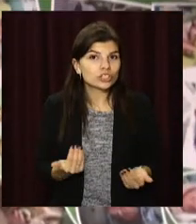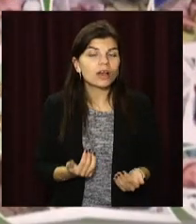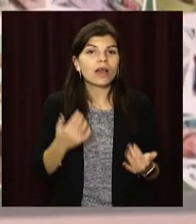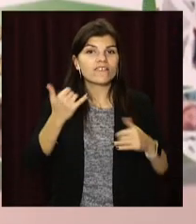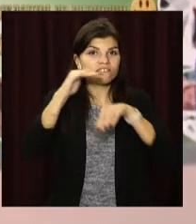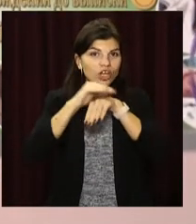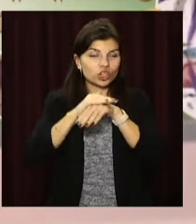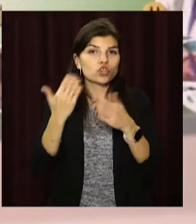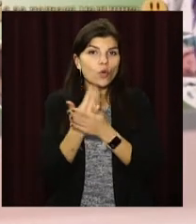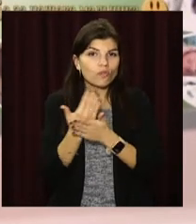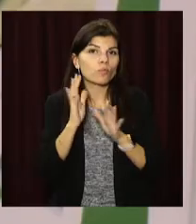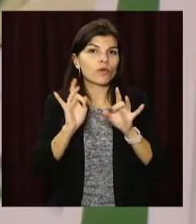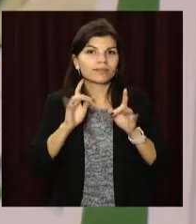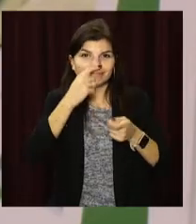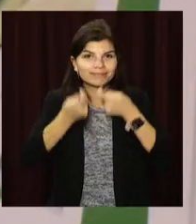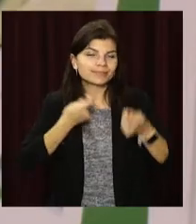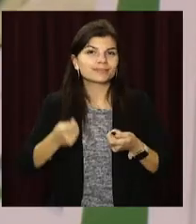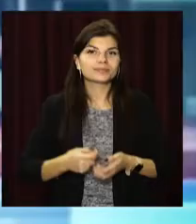нашому вечірньому випуску новин.